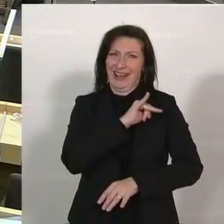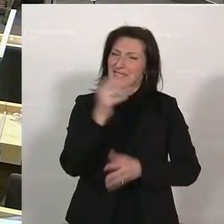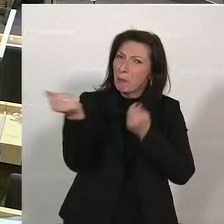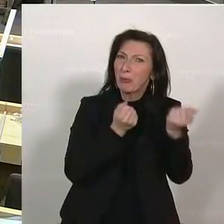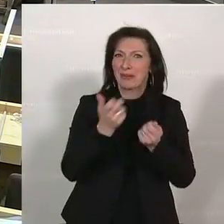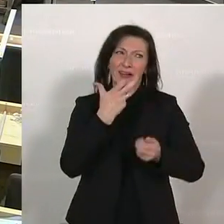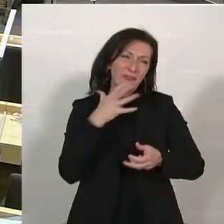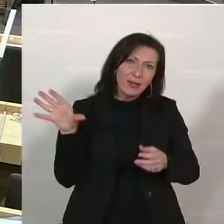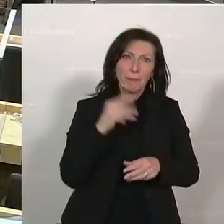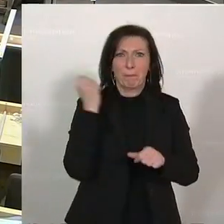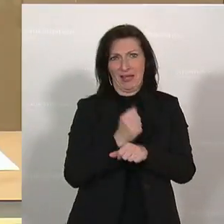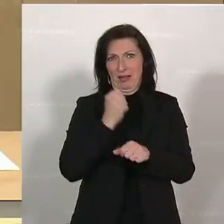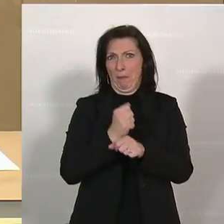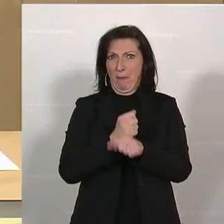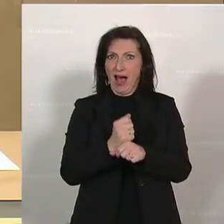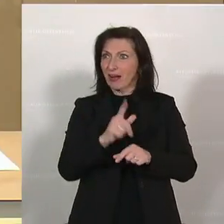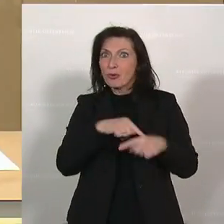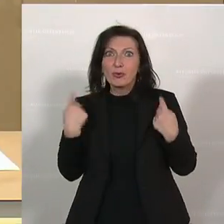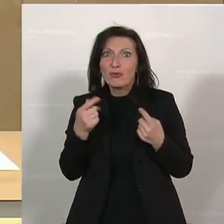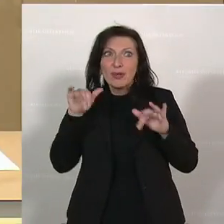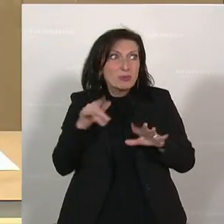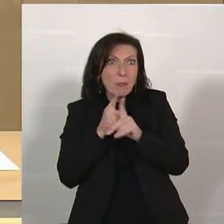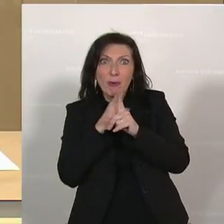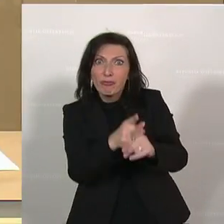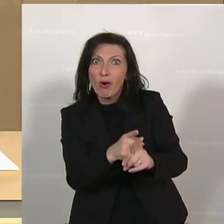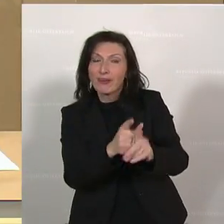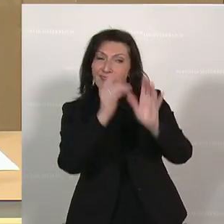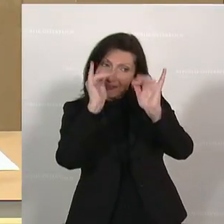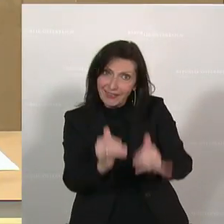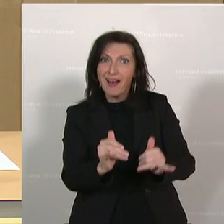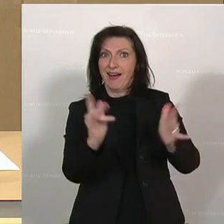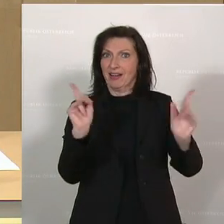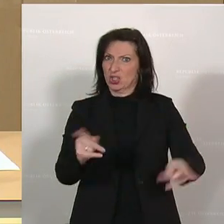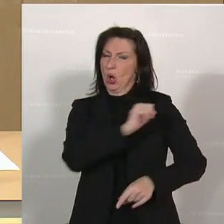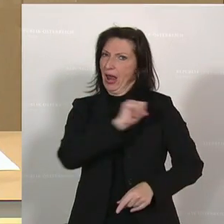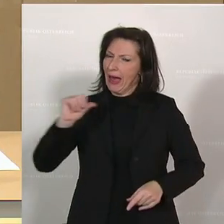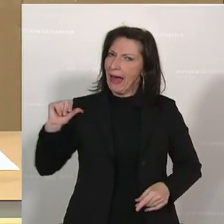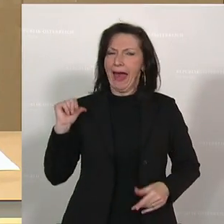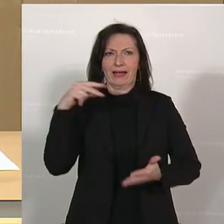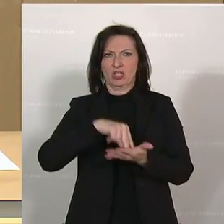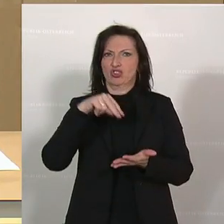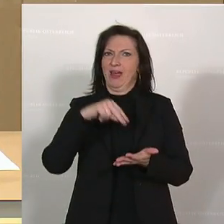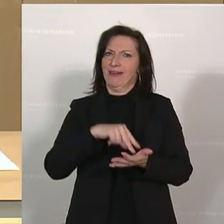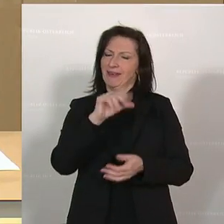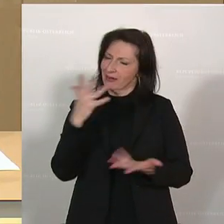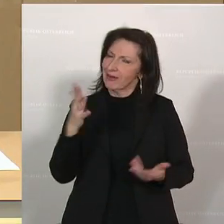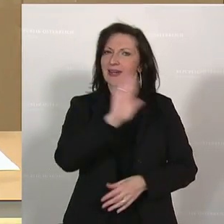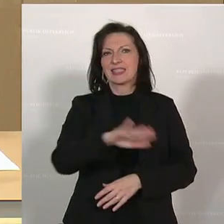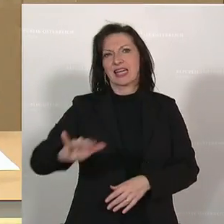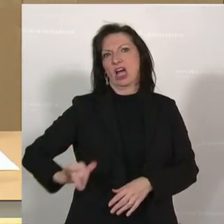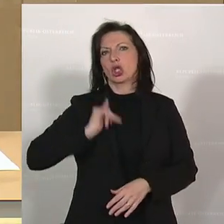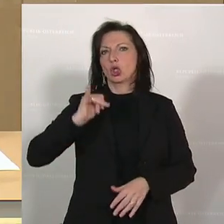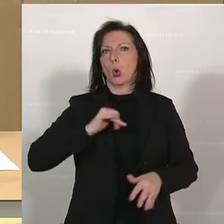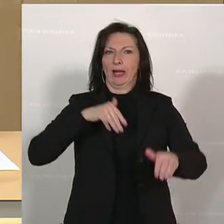mitmachen. Und diesen Tatendrang müssen wir hören, müssen wir wahrnehmen. Ja, zu einem eigenständigen, selbstbewussten, klaren Kinder- und